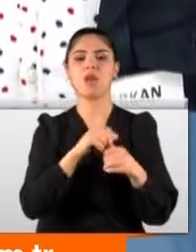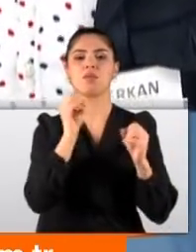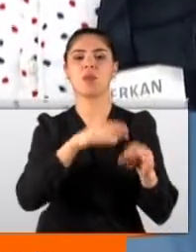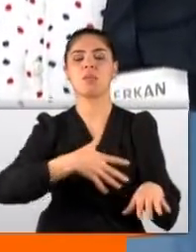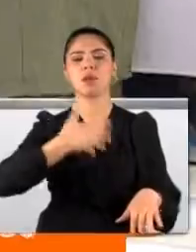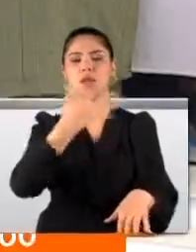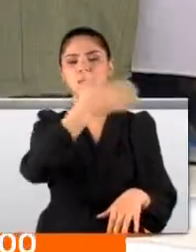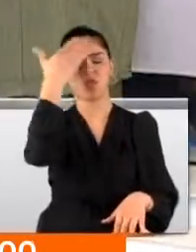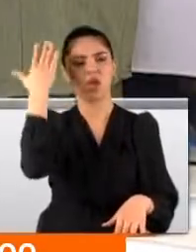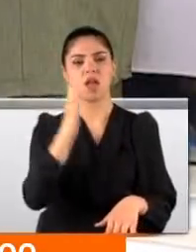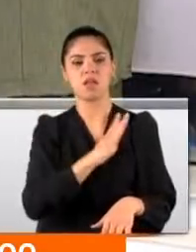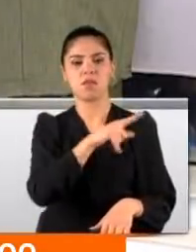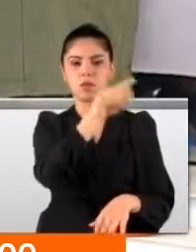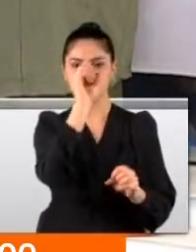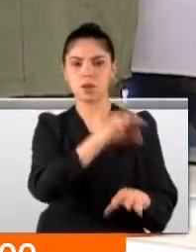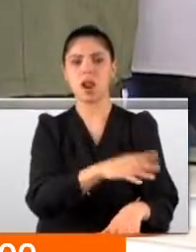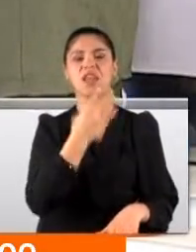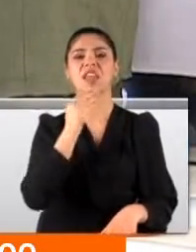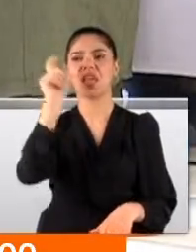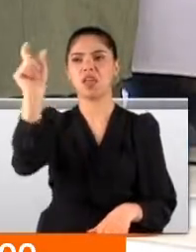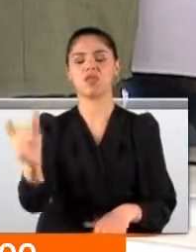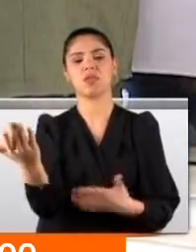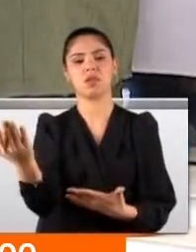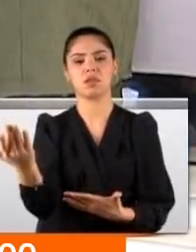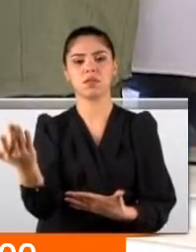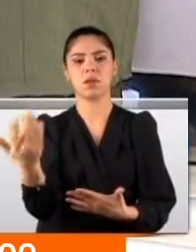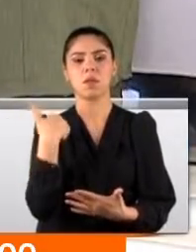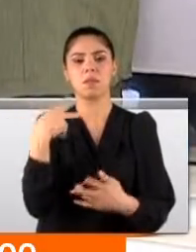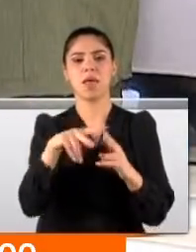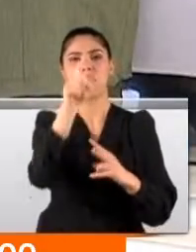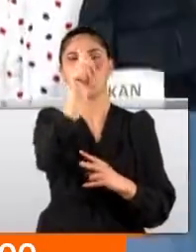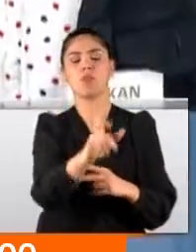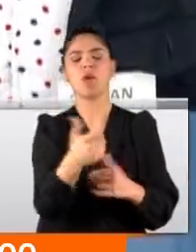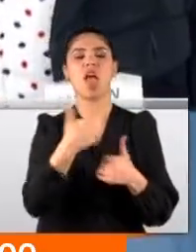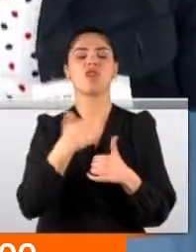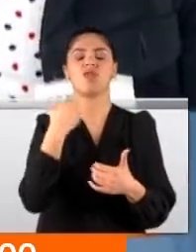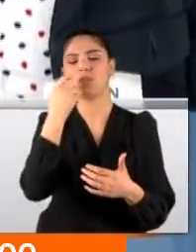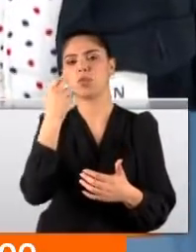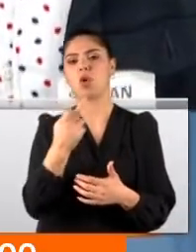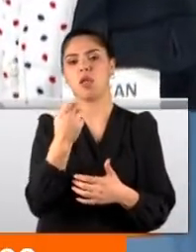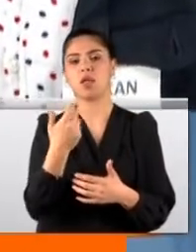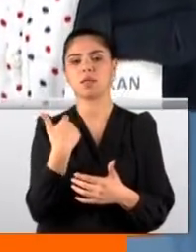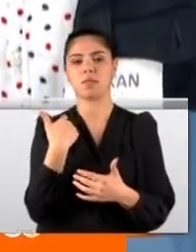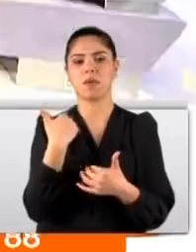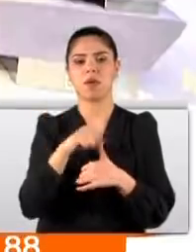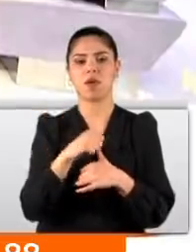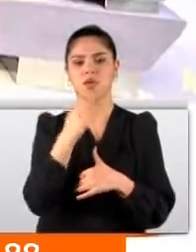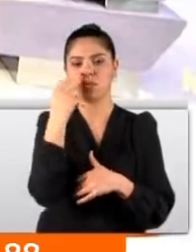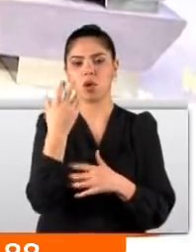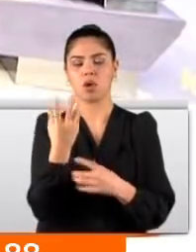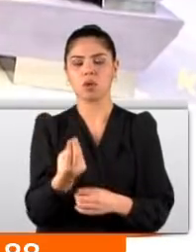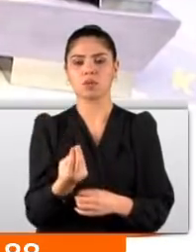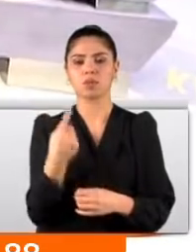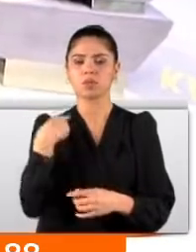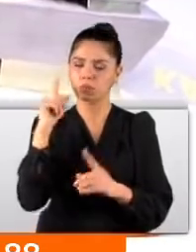istemiyorum. O cahildir. Sen bırak oğlum bunu. Sen daha gençsin yani. Yok Müge Hanım benim eşim kandırıldı. Benim eşim bir et tutuluyor. Ben inanmıyorum. Tamam